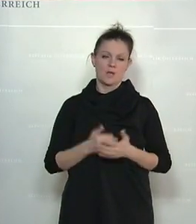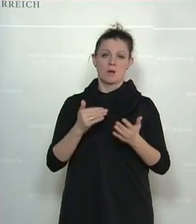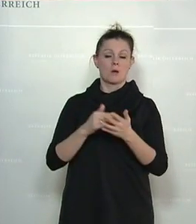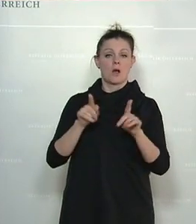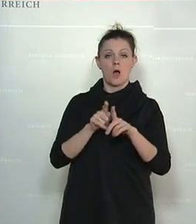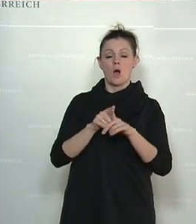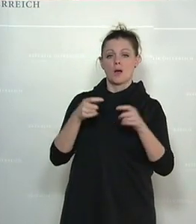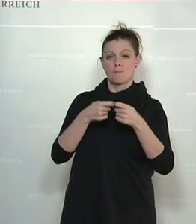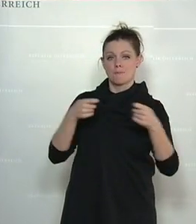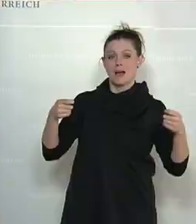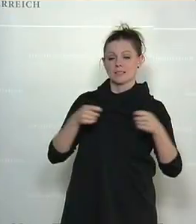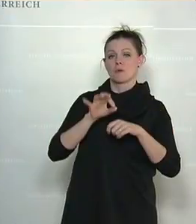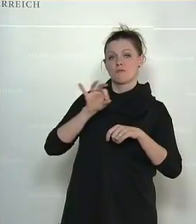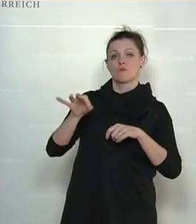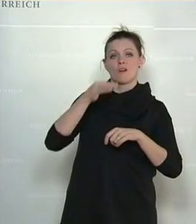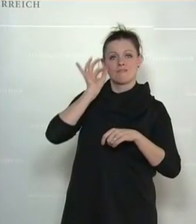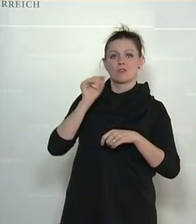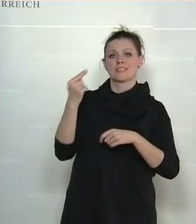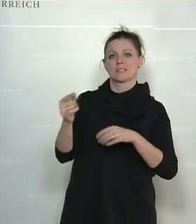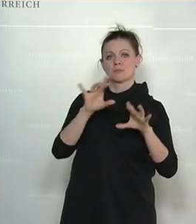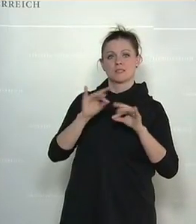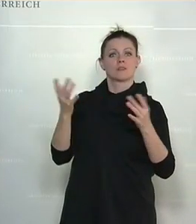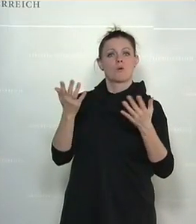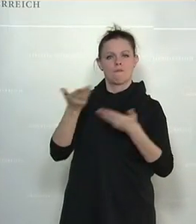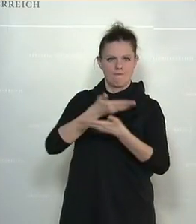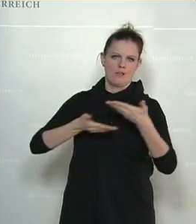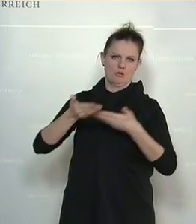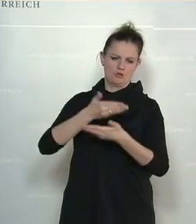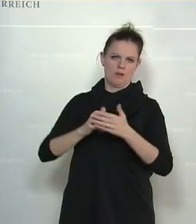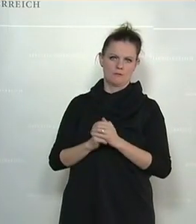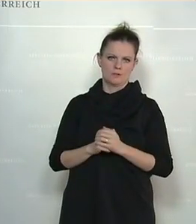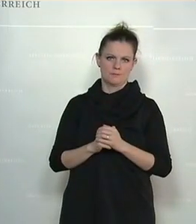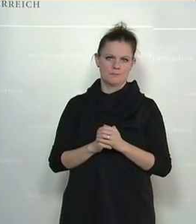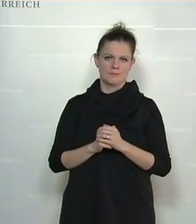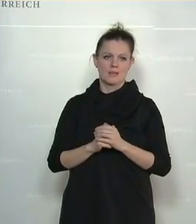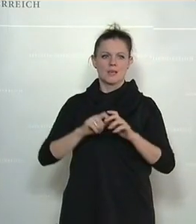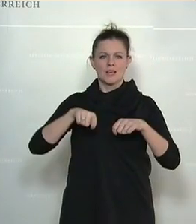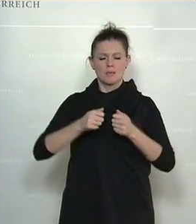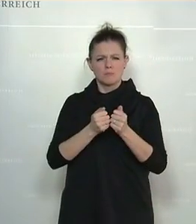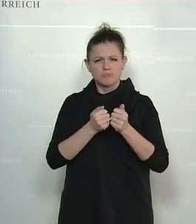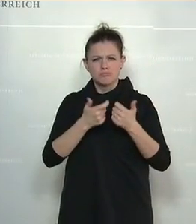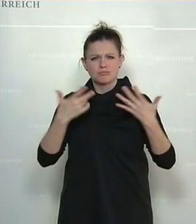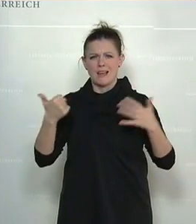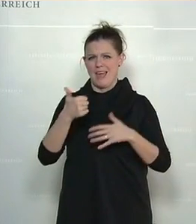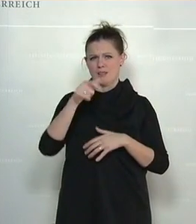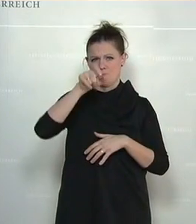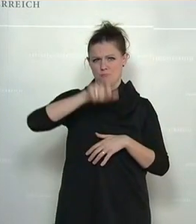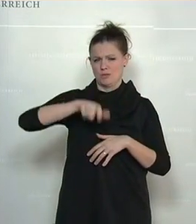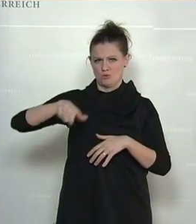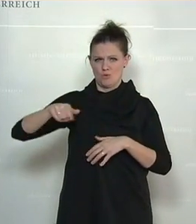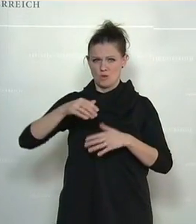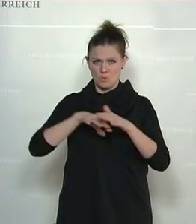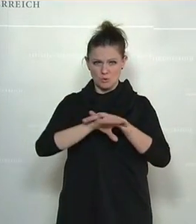Frauen, die in der Wirtschaft tätig sind. Wenn es 250.000 Ein-Personen-Unternehmen gibt und wir wissen, dass davon